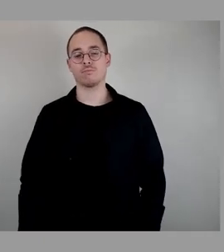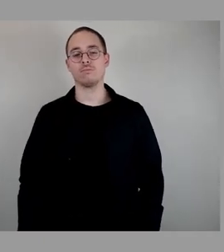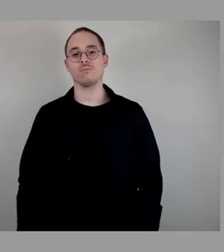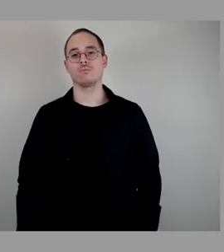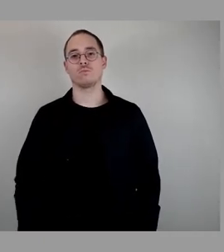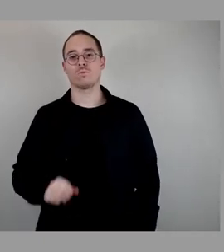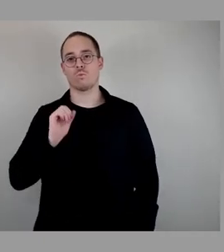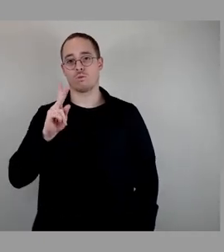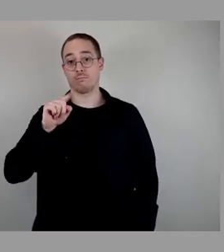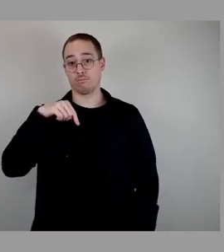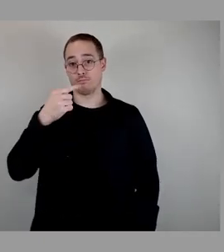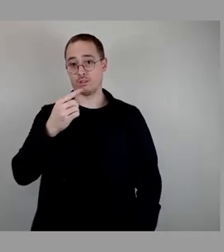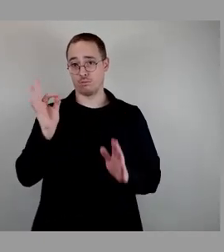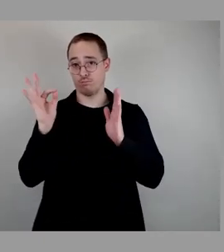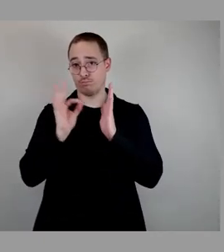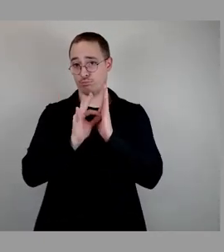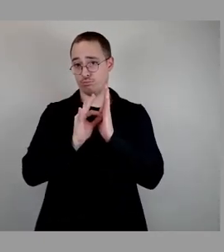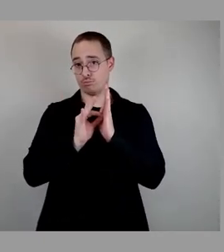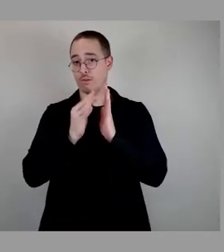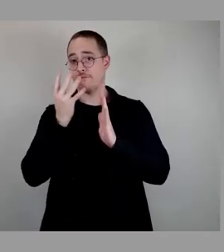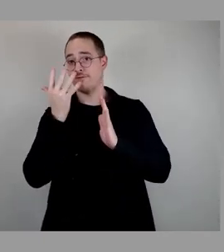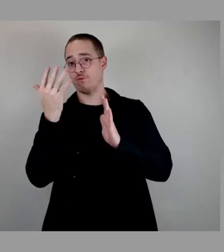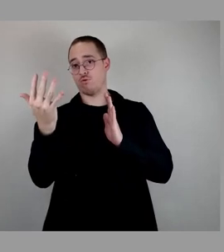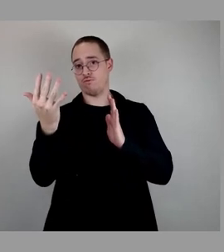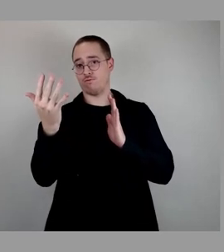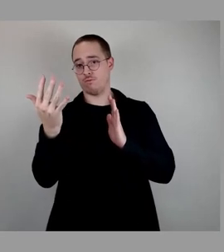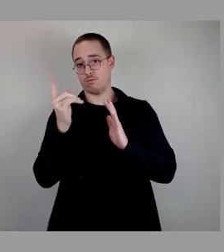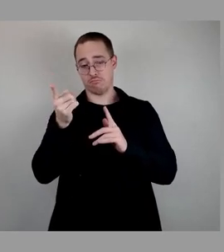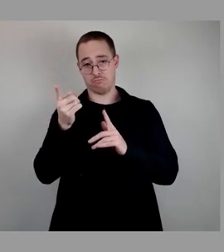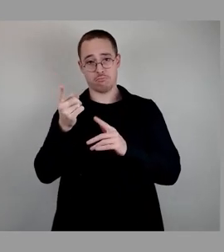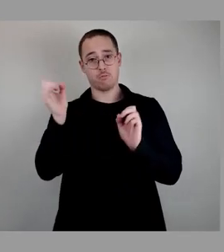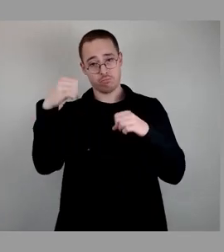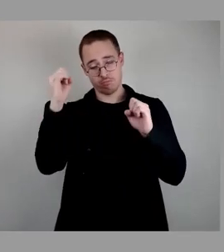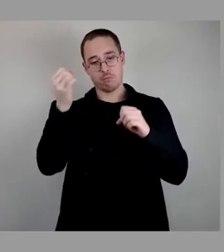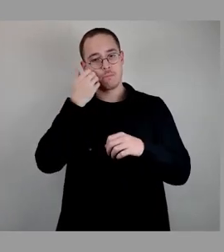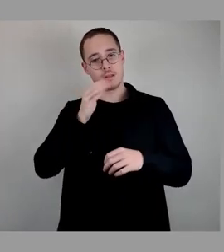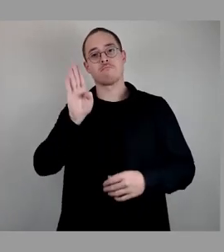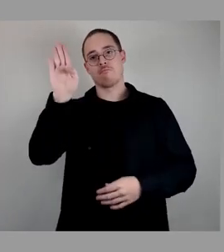Punkt 5. Wer dem zustimmen möchte, den bitte ich jetzt um das Stimmzeichen.